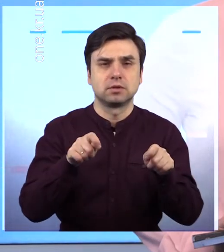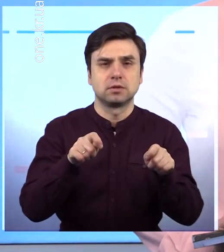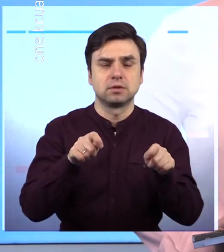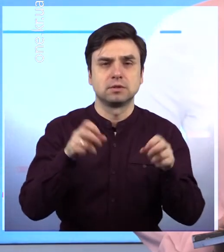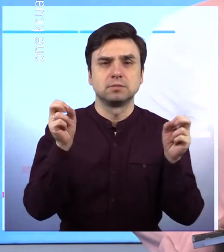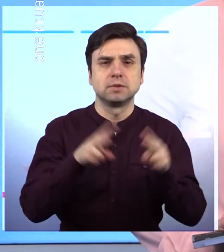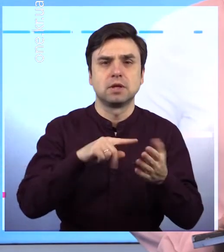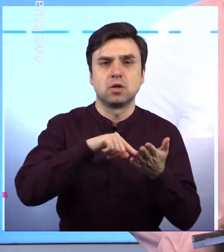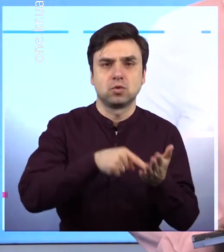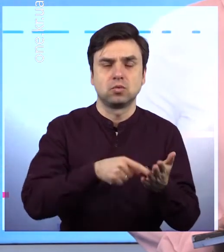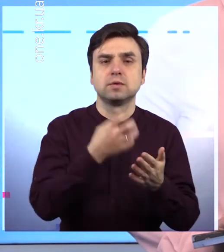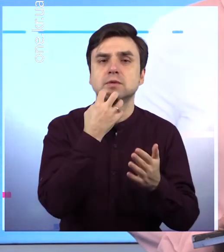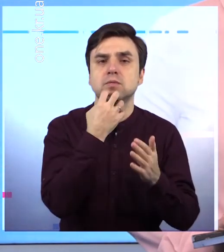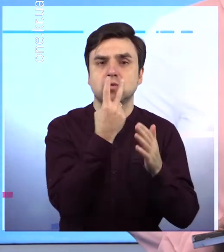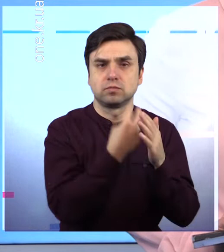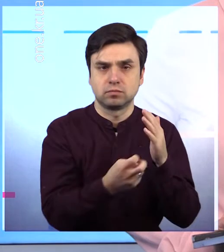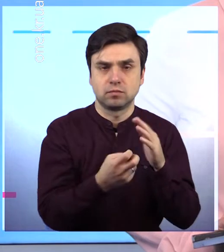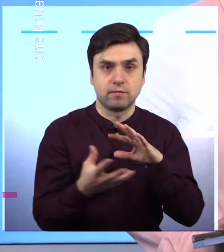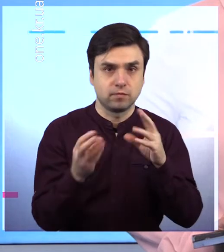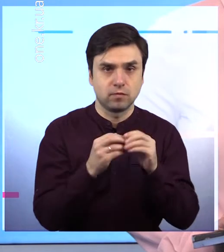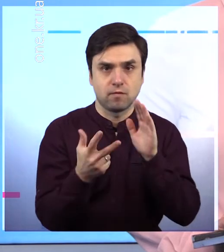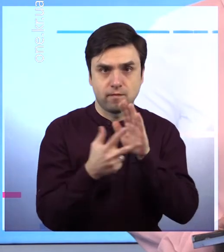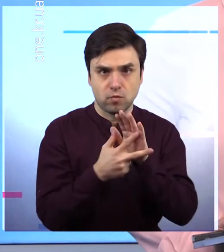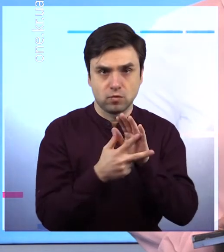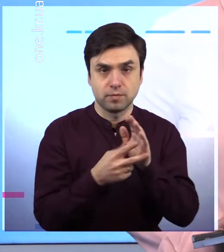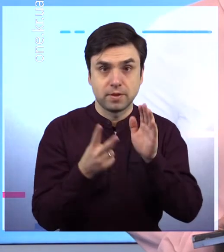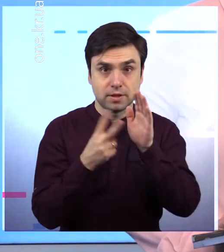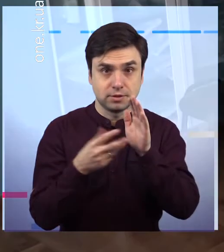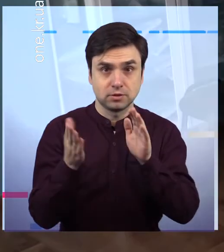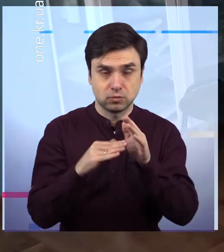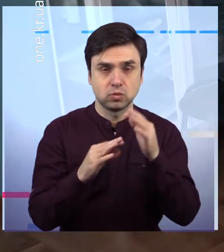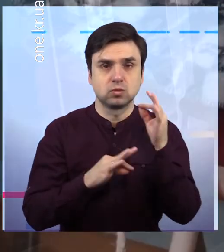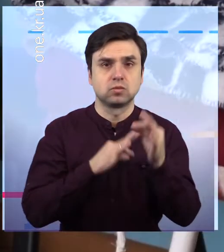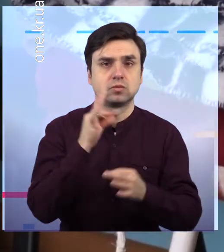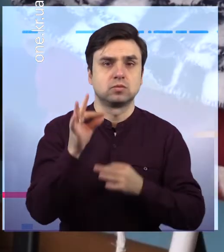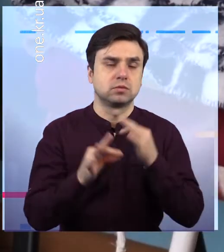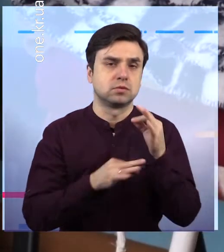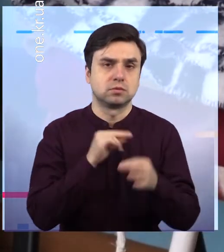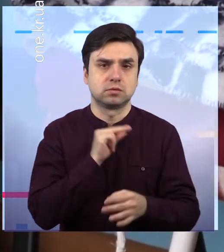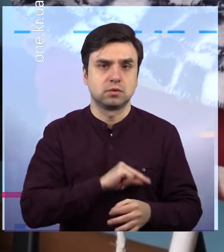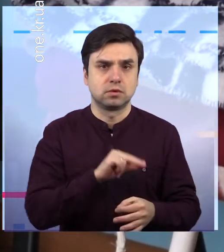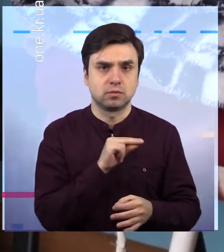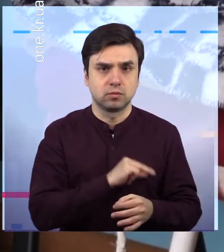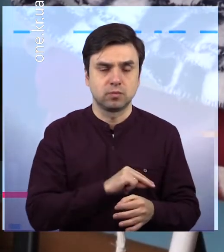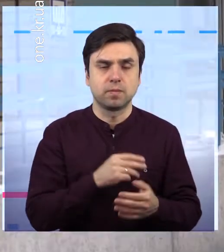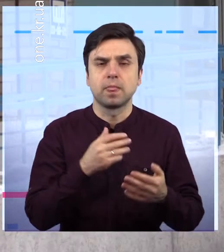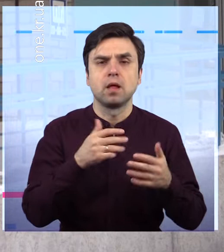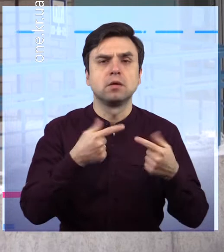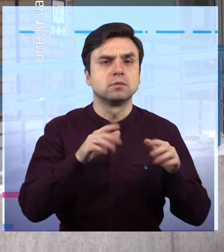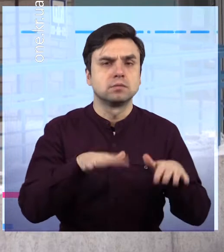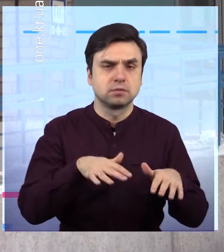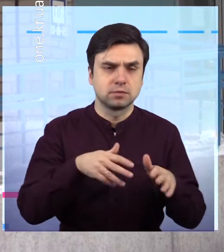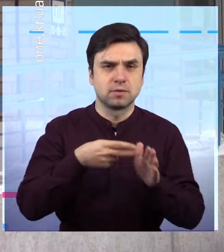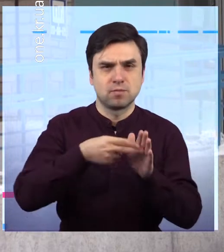працюватимуть вісім таких, причому сім з них будуть відкриті для відвідувачів цілодобово. Це, зокрема, пункти на залізничній